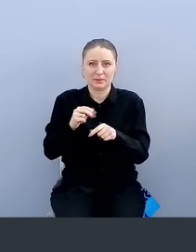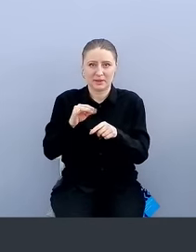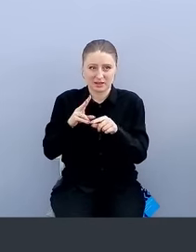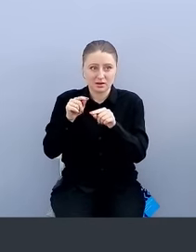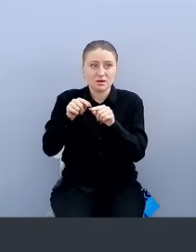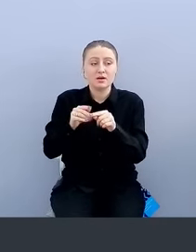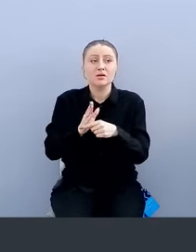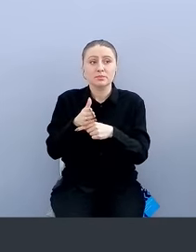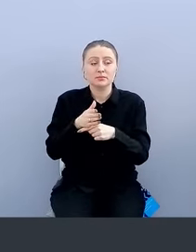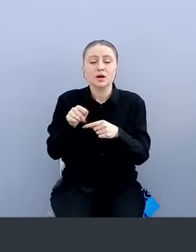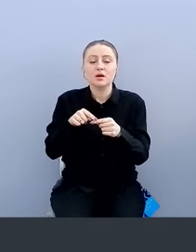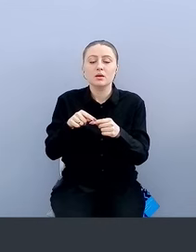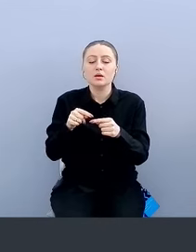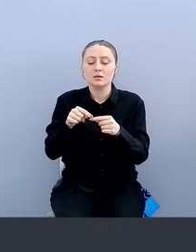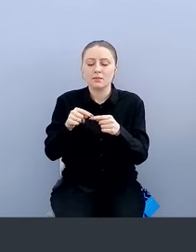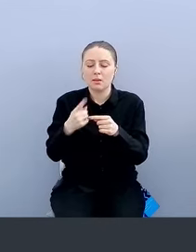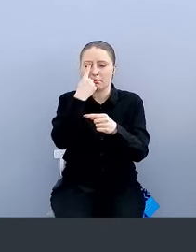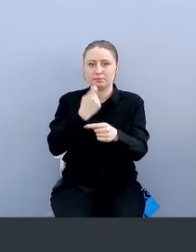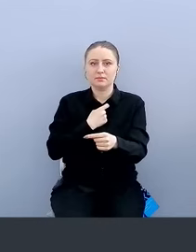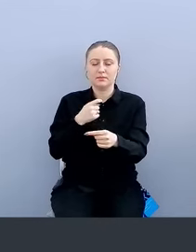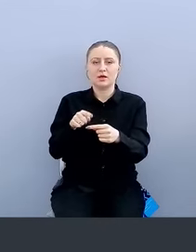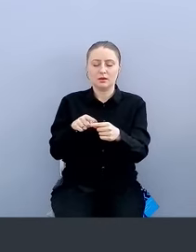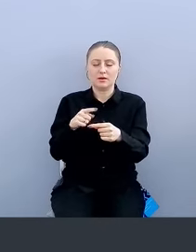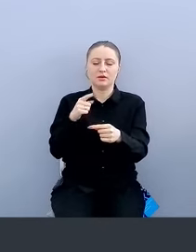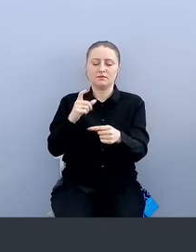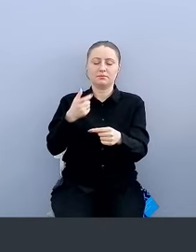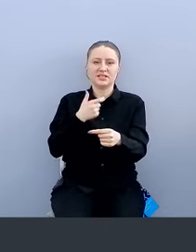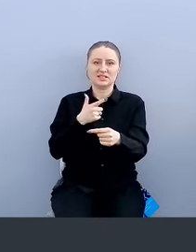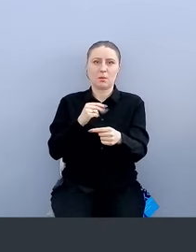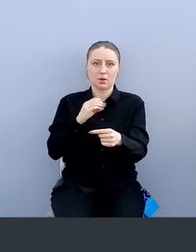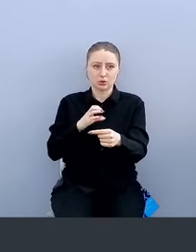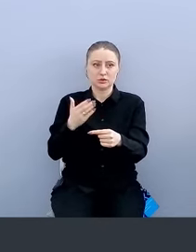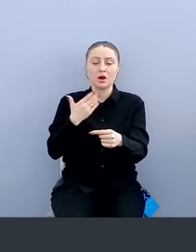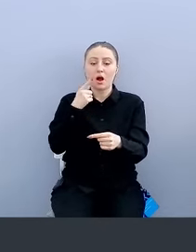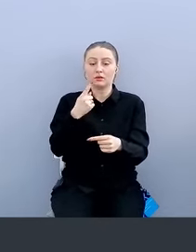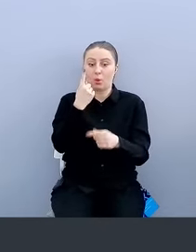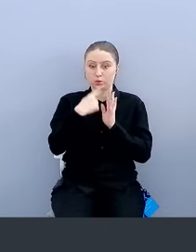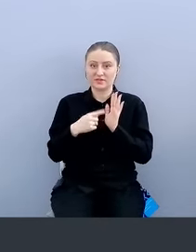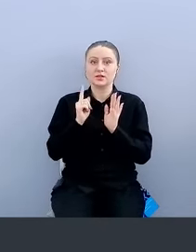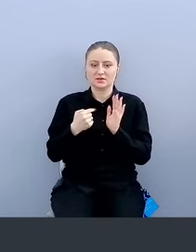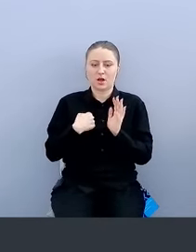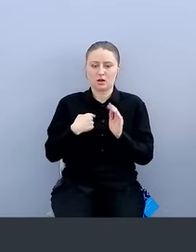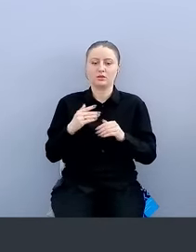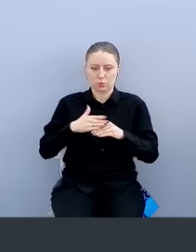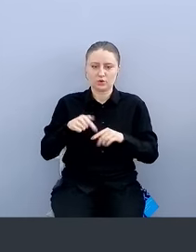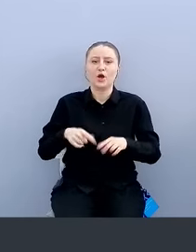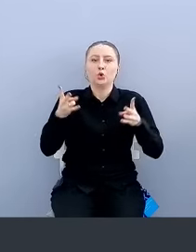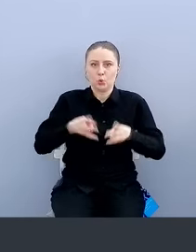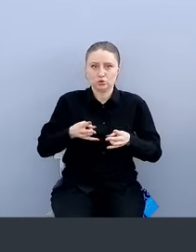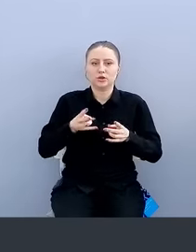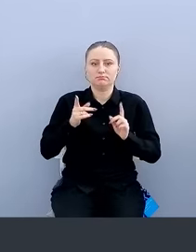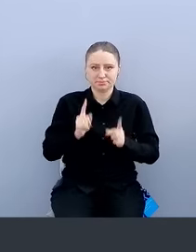вам запрос, но челлендж-респанс банальный проходит, соответственно, после того, как он удостоверяет, что ваше устройство – это то устройство, которое нужно,